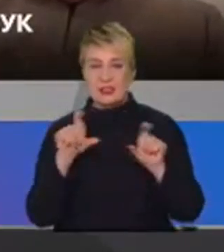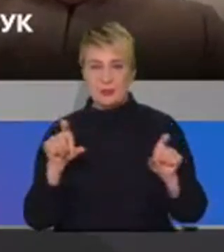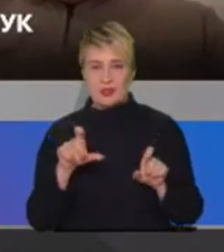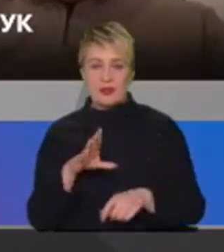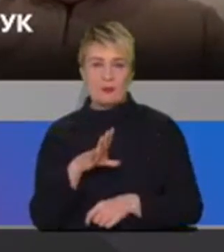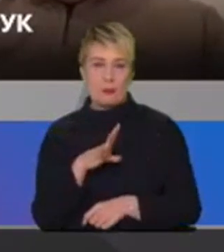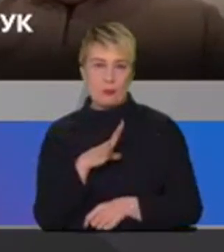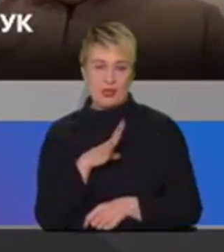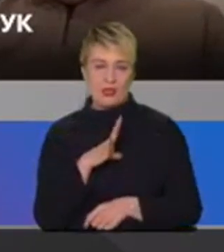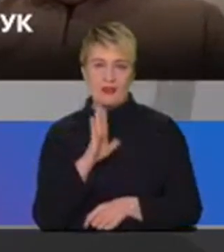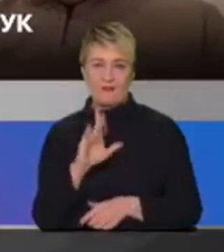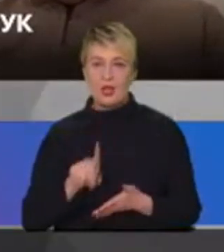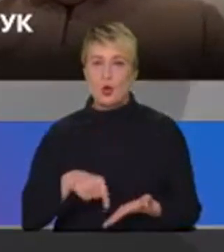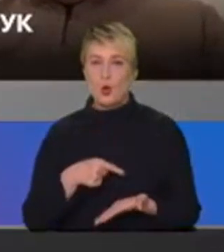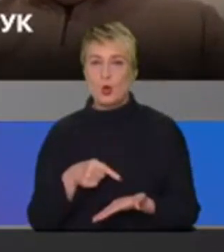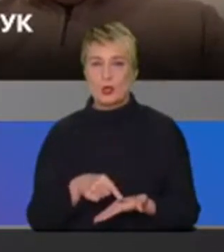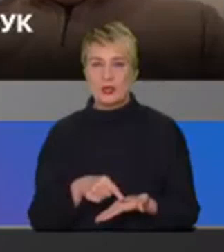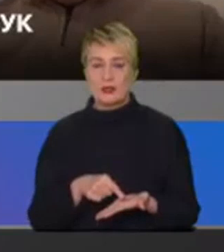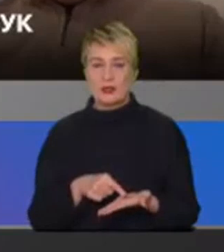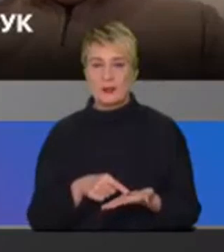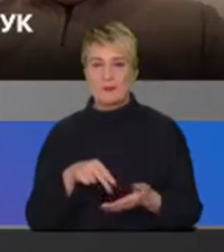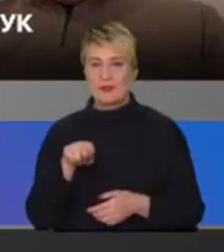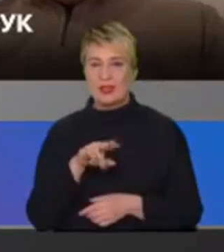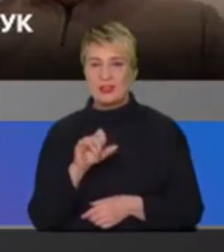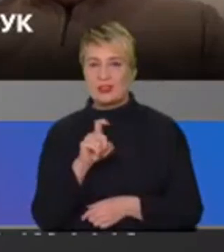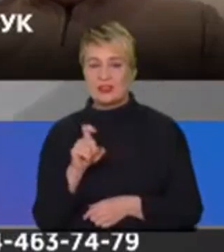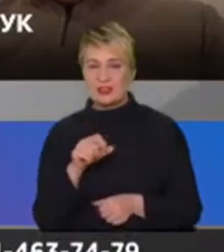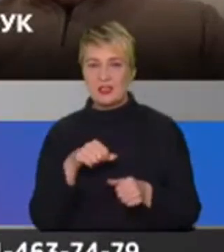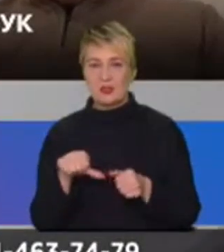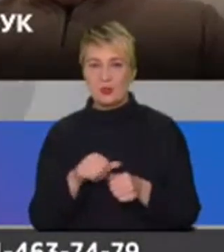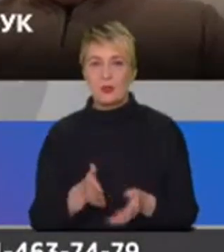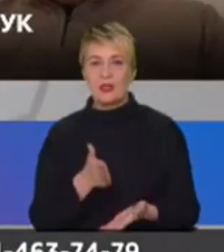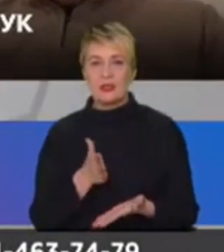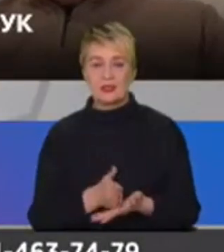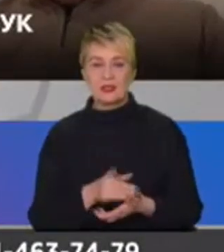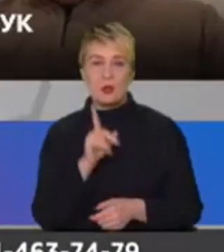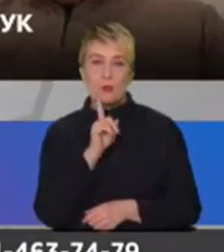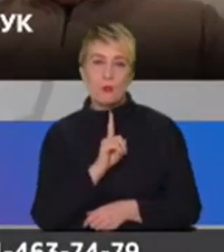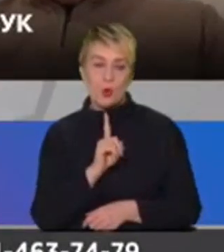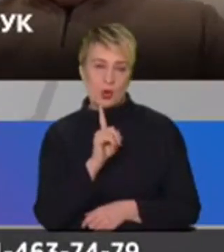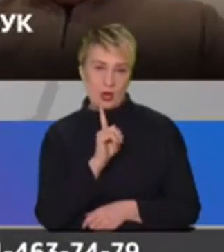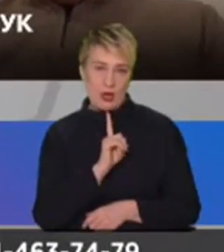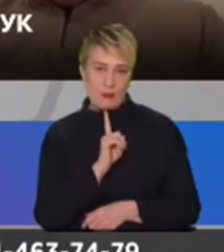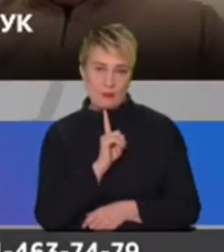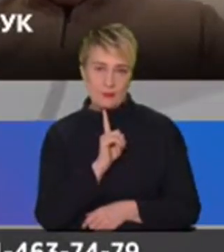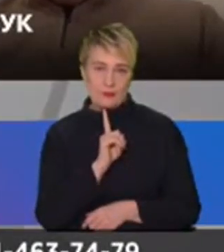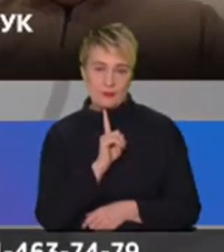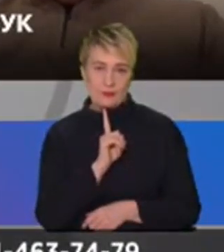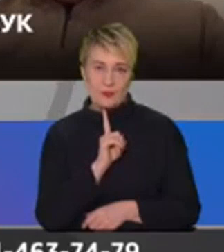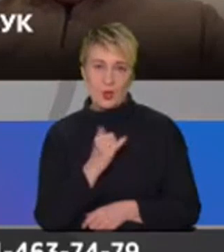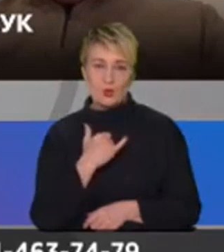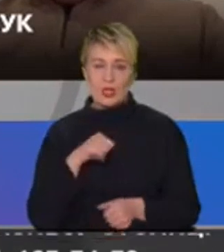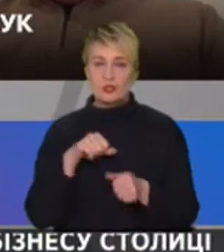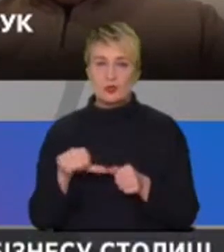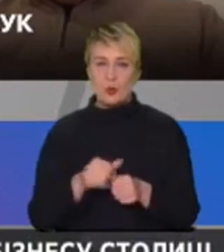і дизельне топливо, і бензині є. Пока, слава Богу, то есть топливо у нас є.